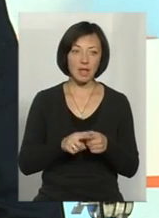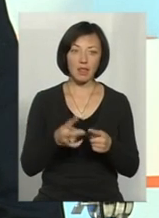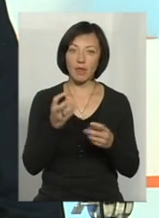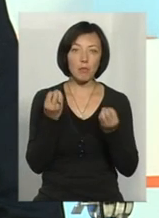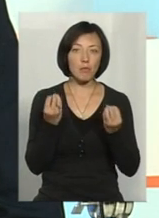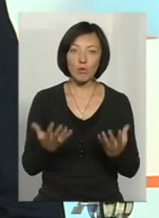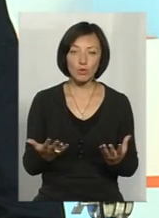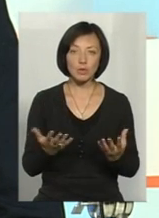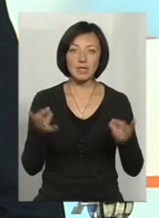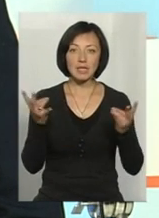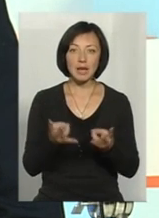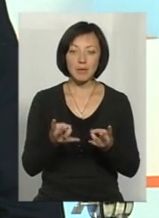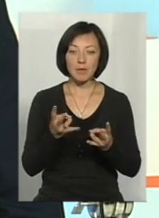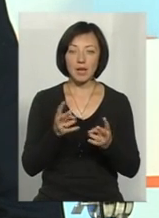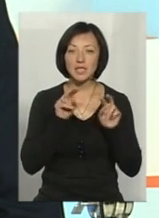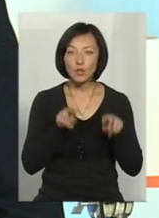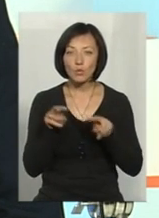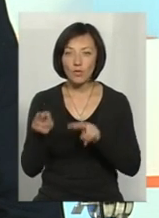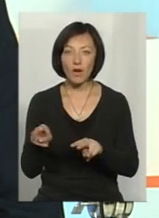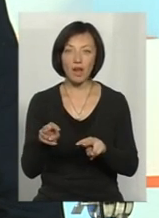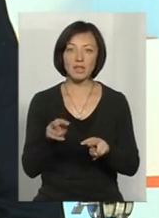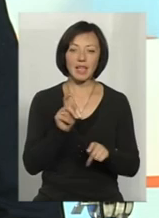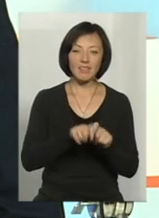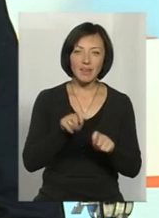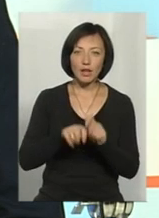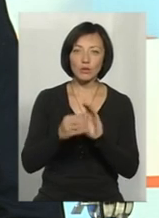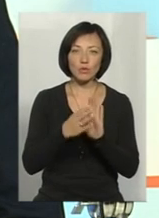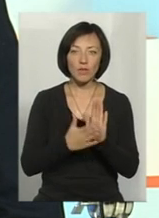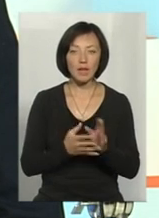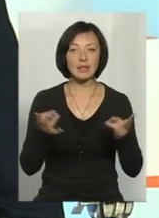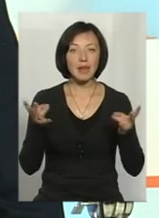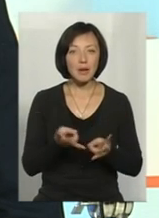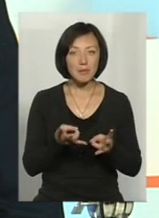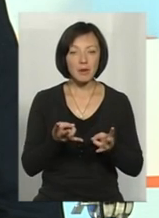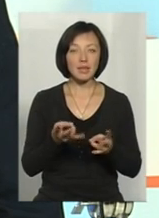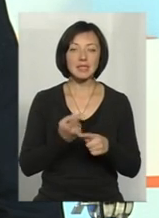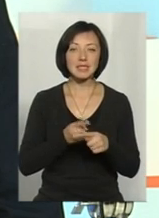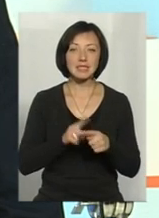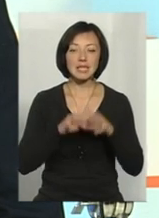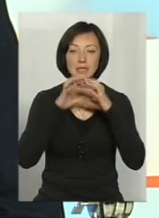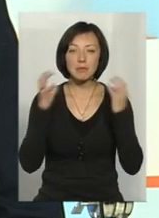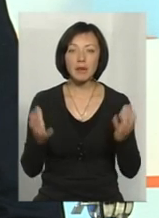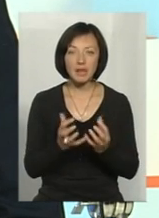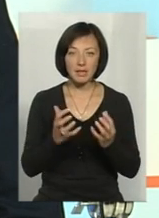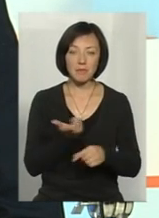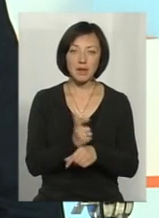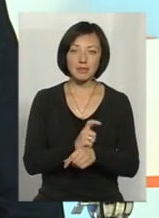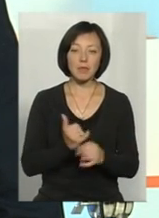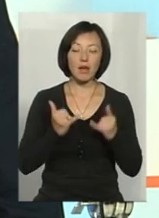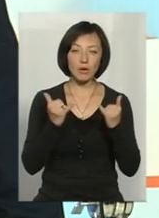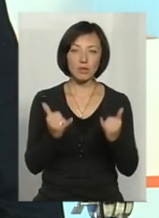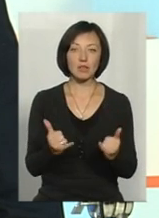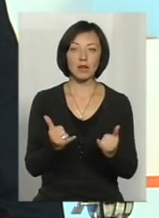просто треба за цим слідкувати, інвентаризувати, нам треба це зберігти максимально для